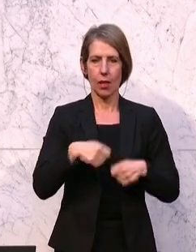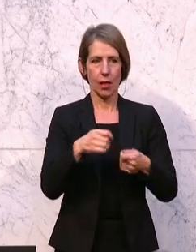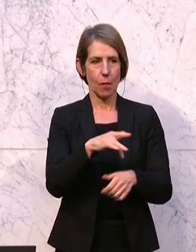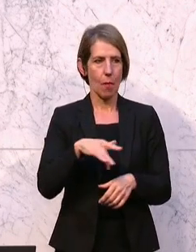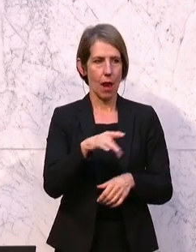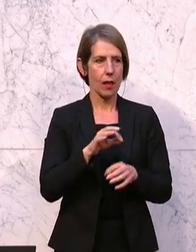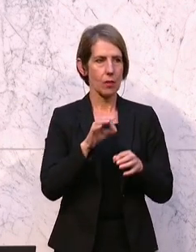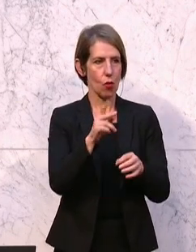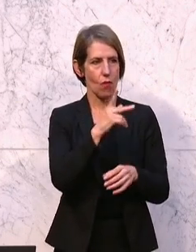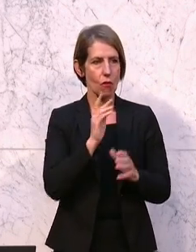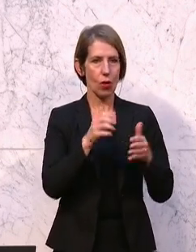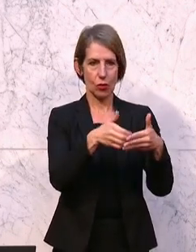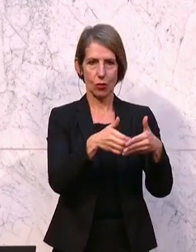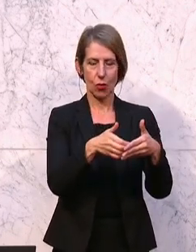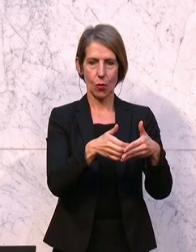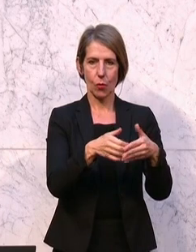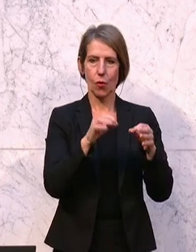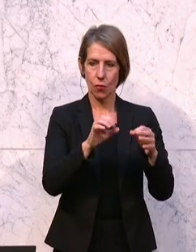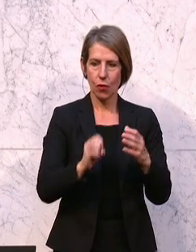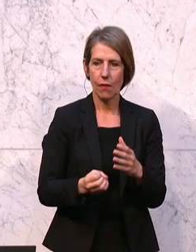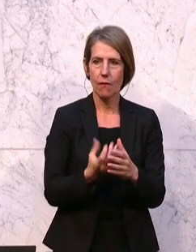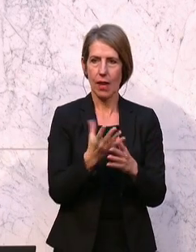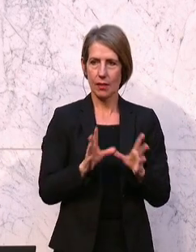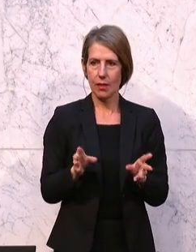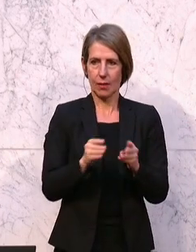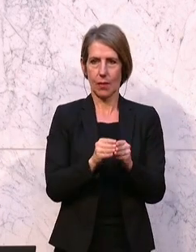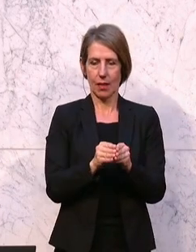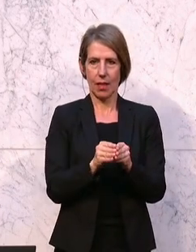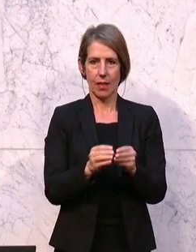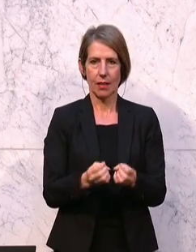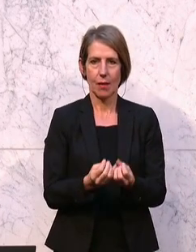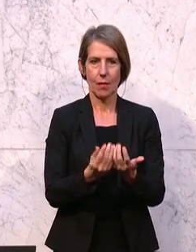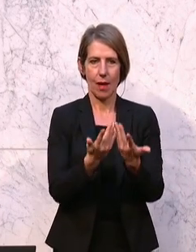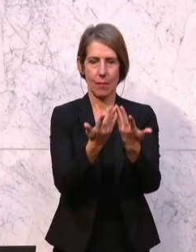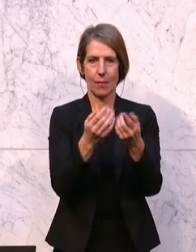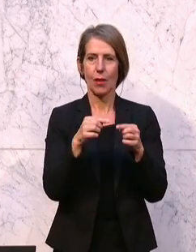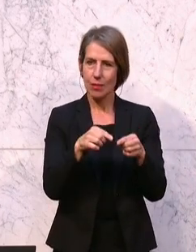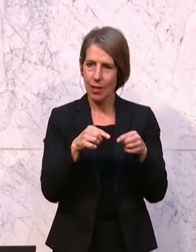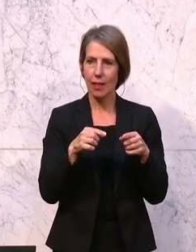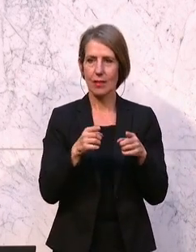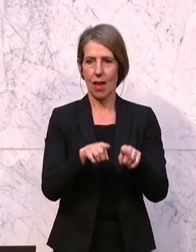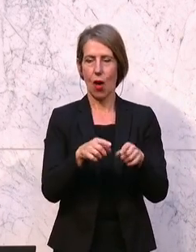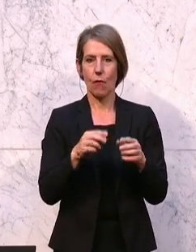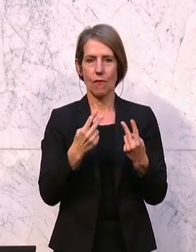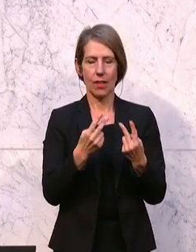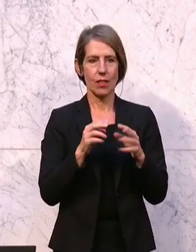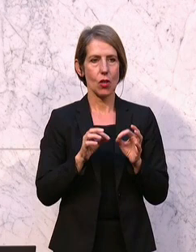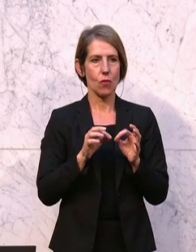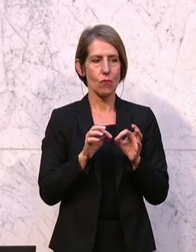in Österreich, Platz für das gedeihliche Miteinander. Und dieses gedeihliche Miteinander ist es auch, das uns